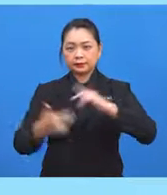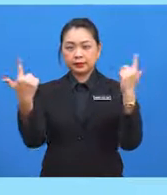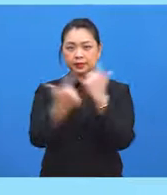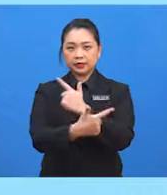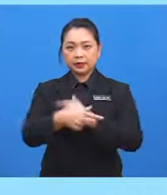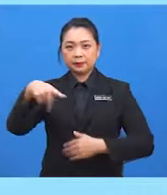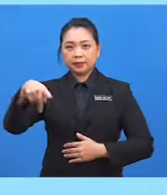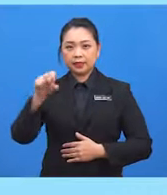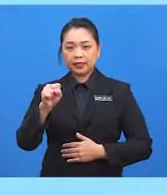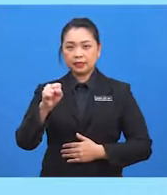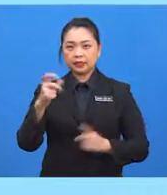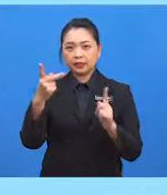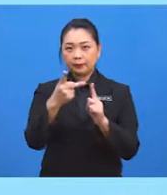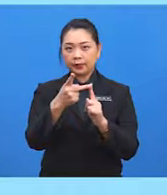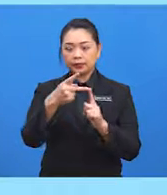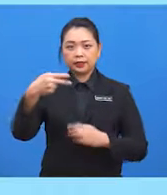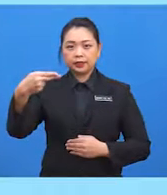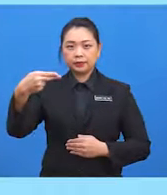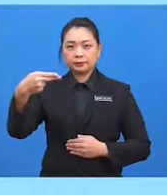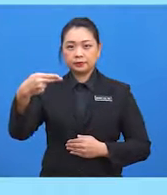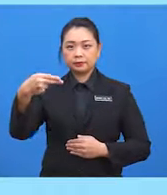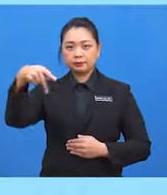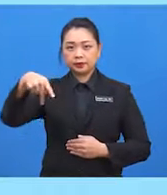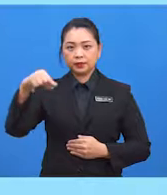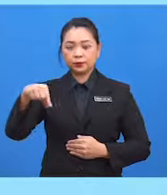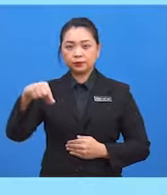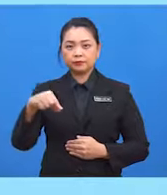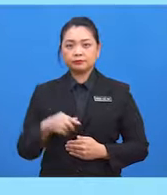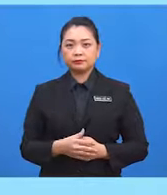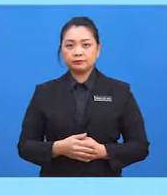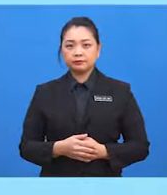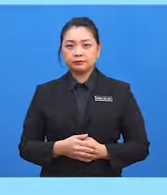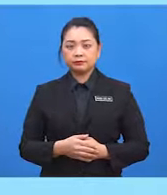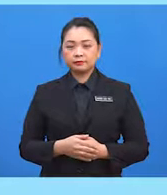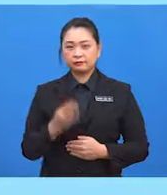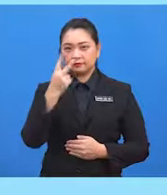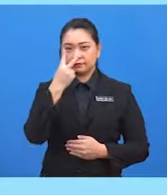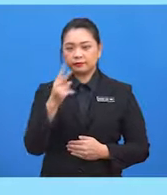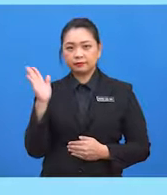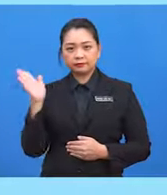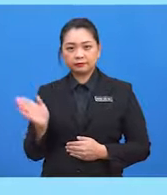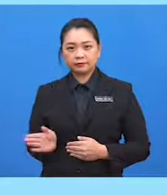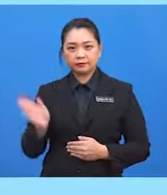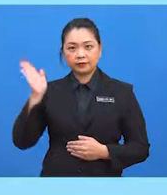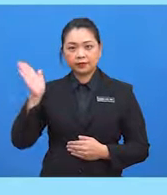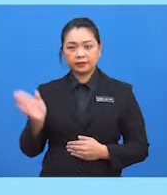kepada hipotenus, PQ. Bersamaan 1 per 2.